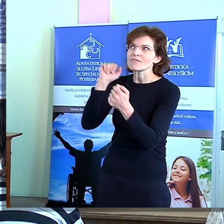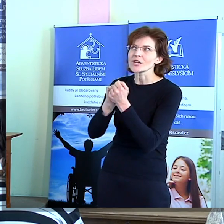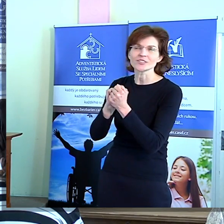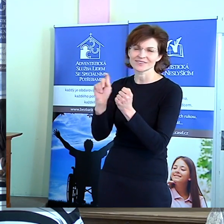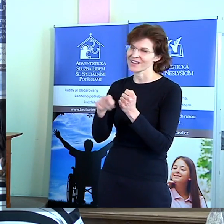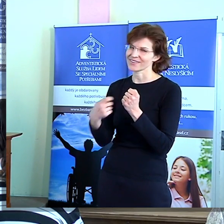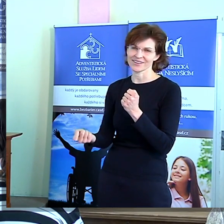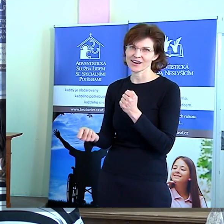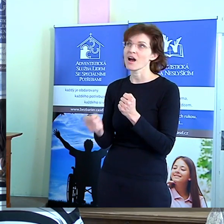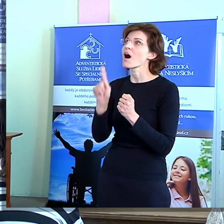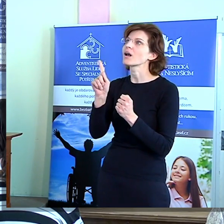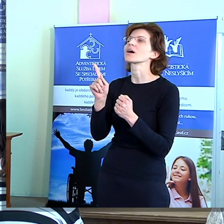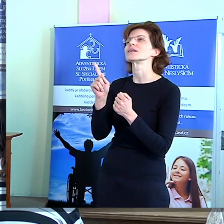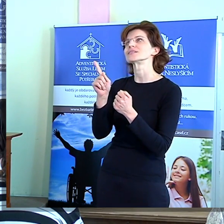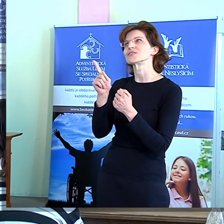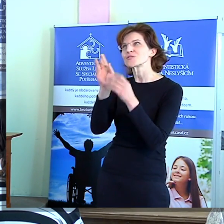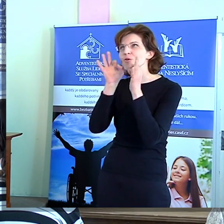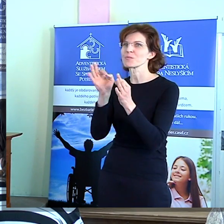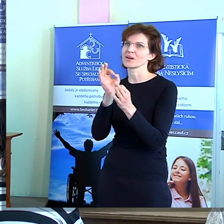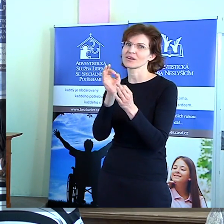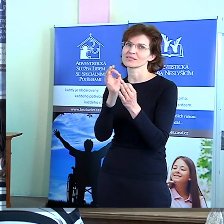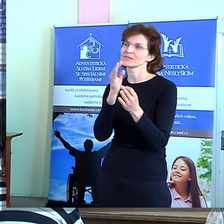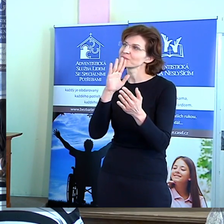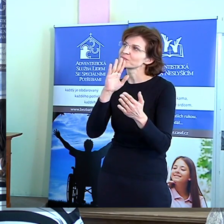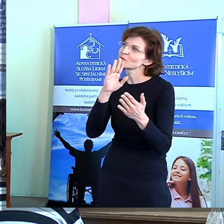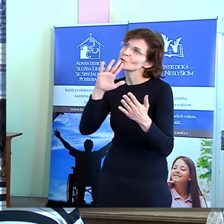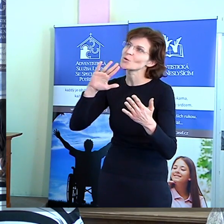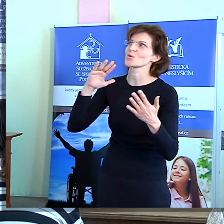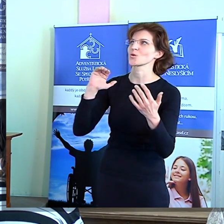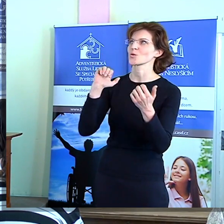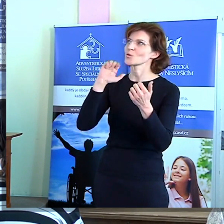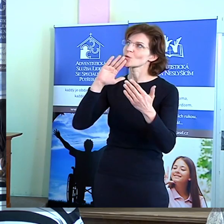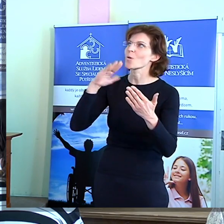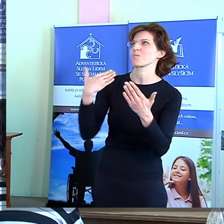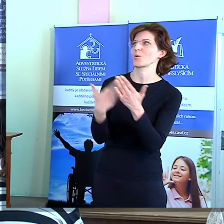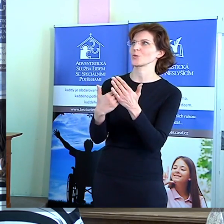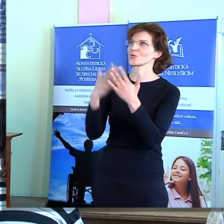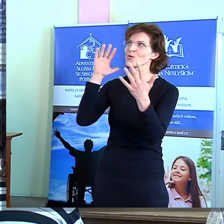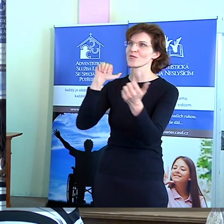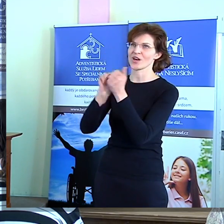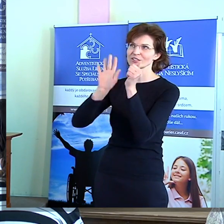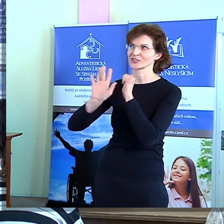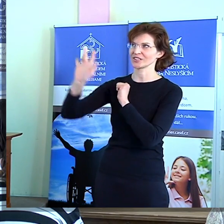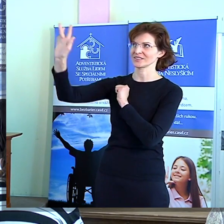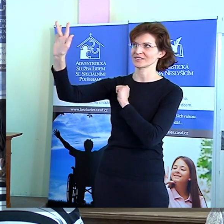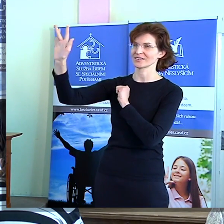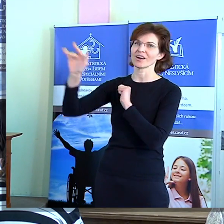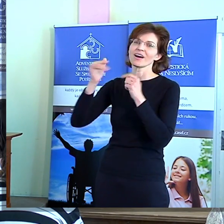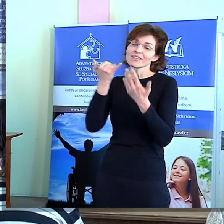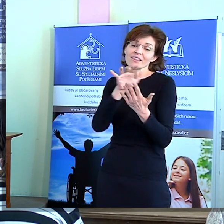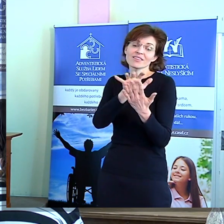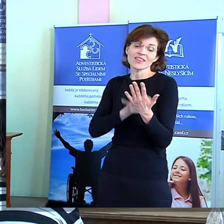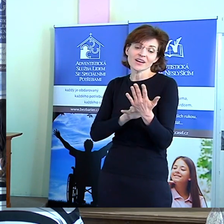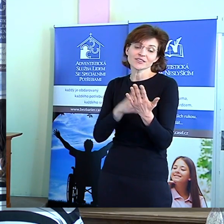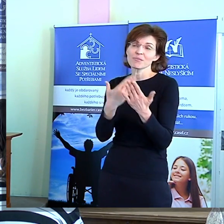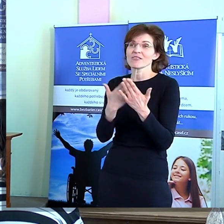Radujte se v Pánu vždycky. Tento text je o naději. o cíli mého a našeho